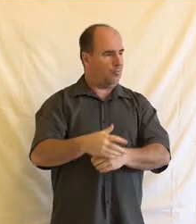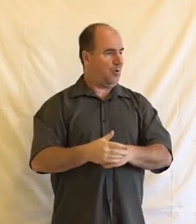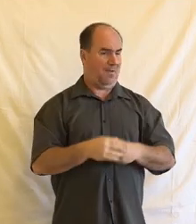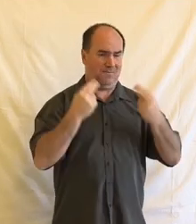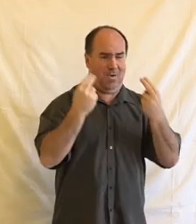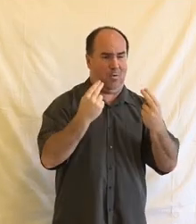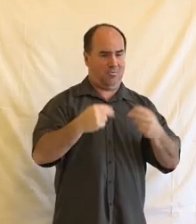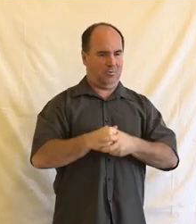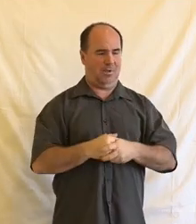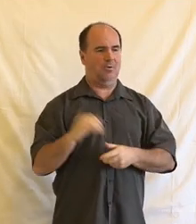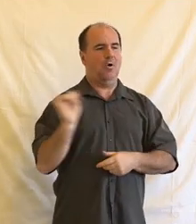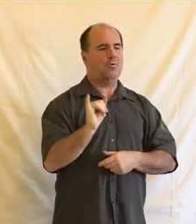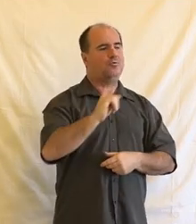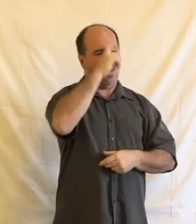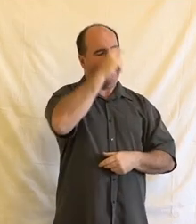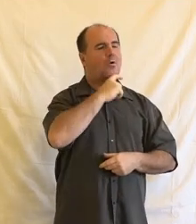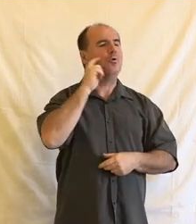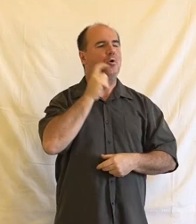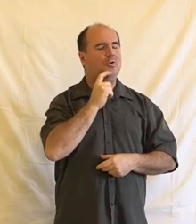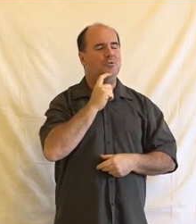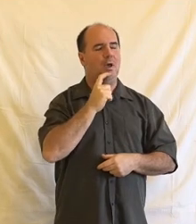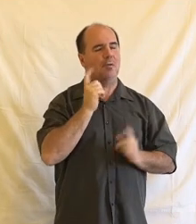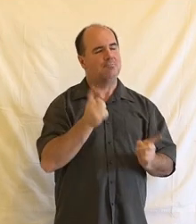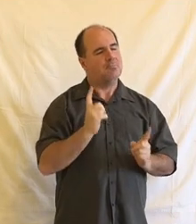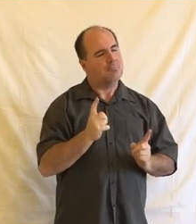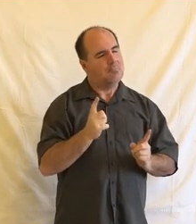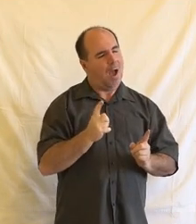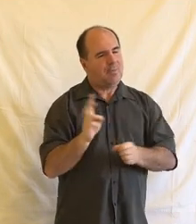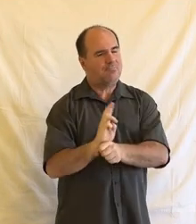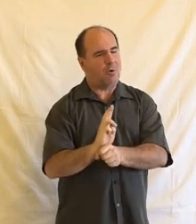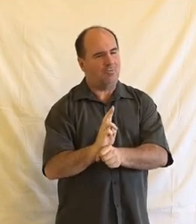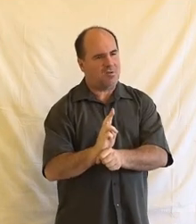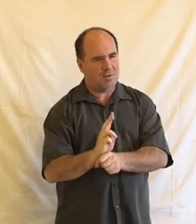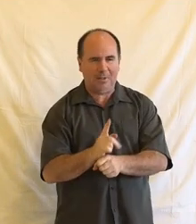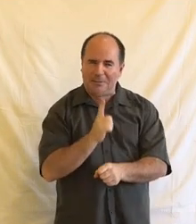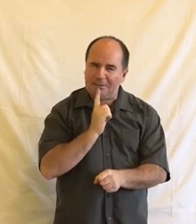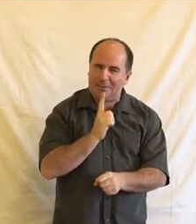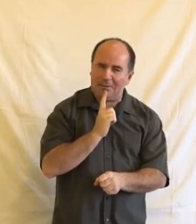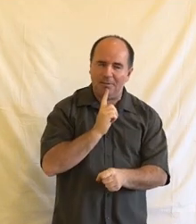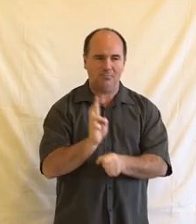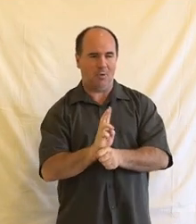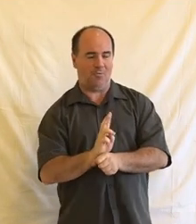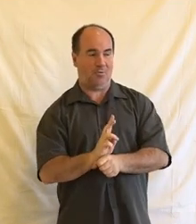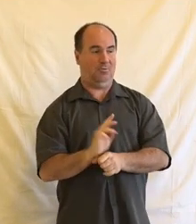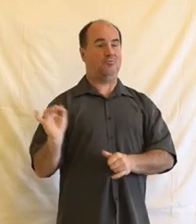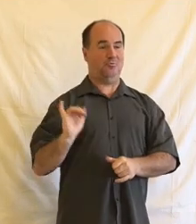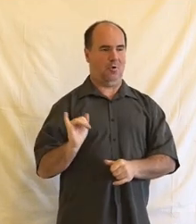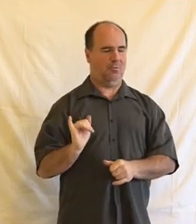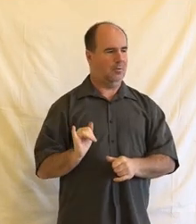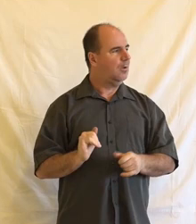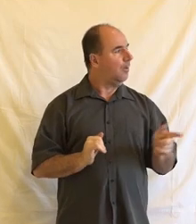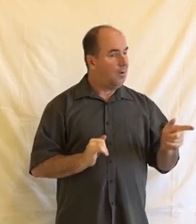kteří ti rodiče by teoreticky mohli být těmi podvodníky, případně nějak